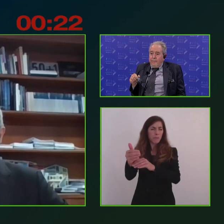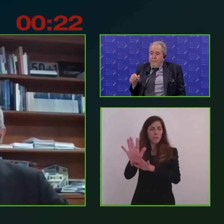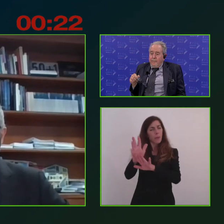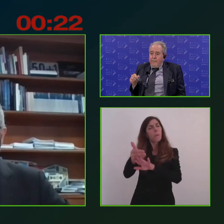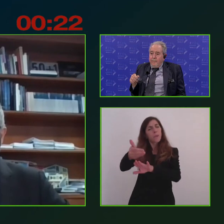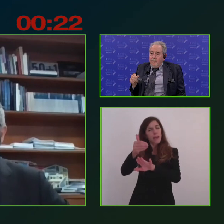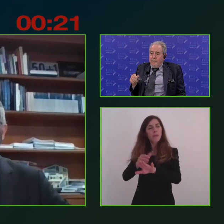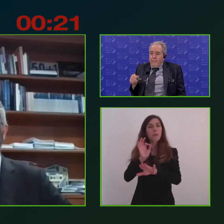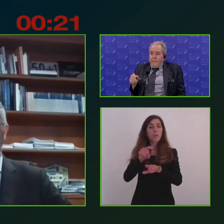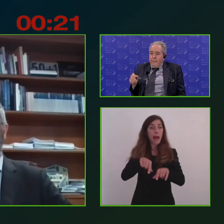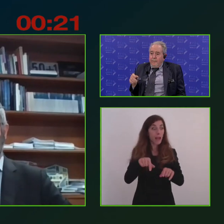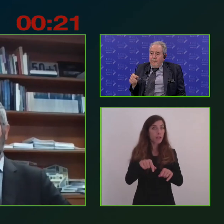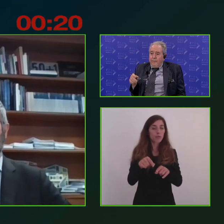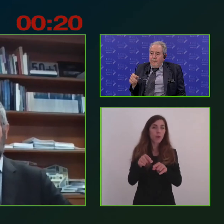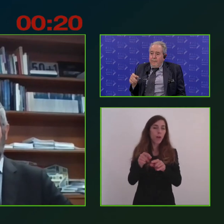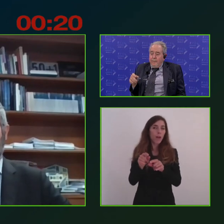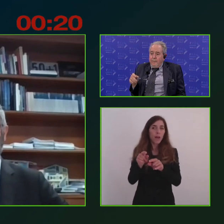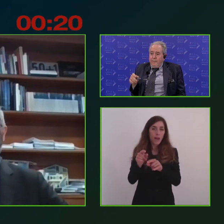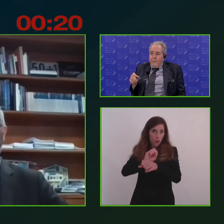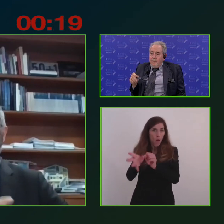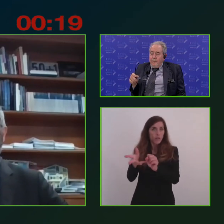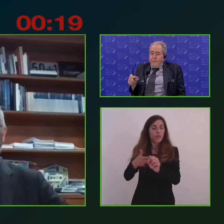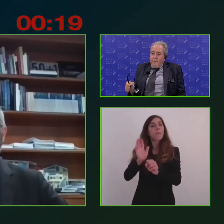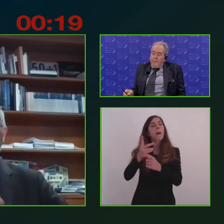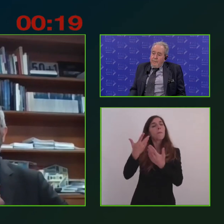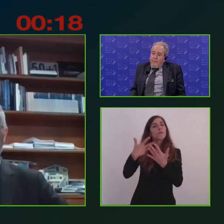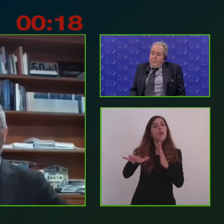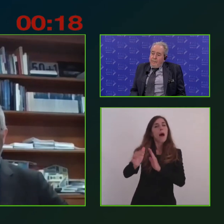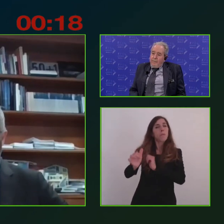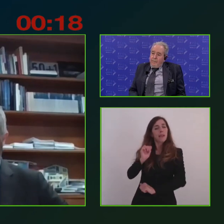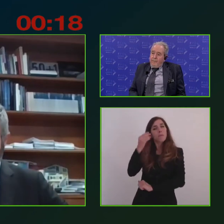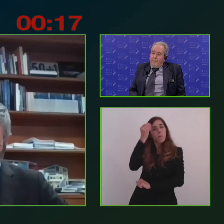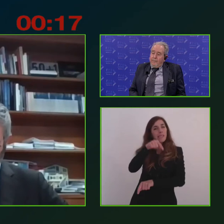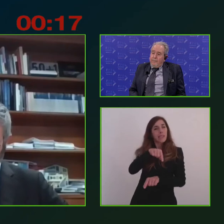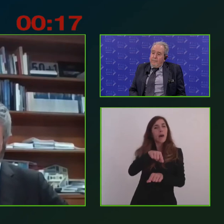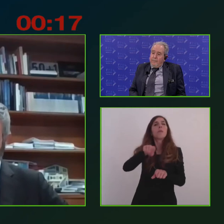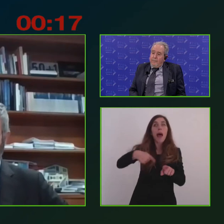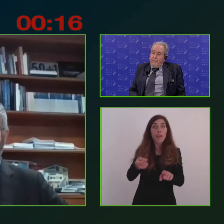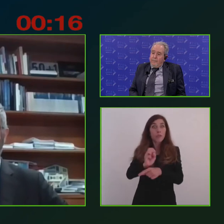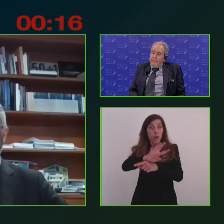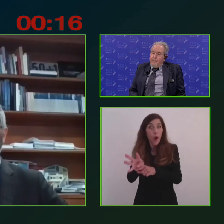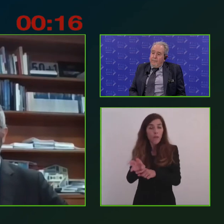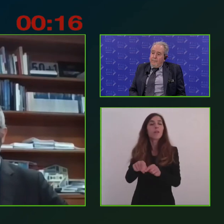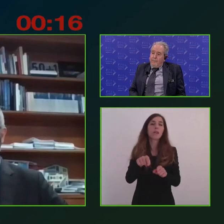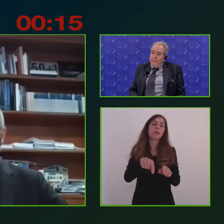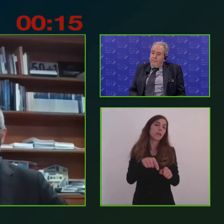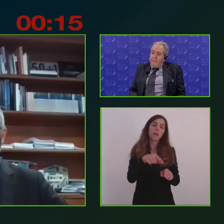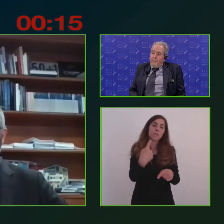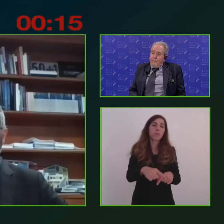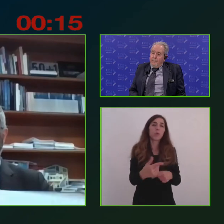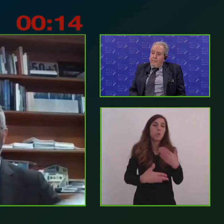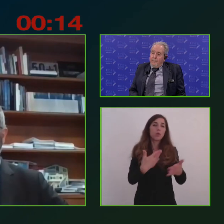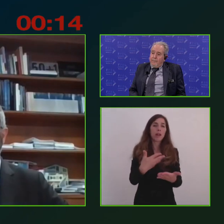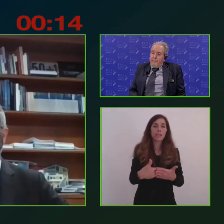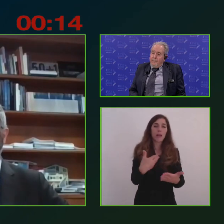più che mai attuale. Anche questa azione deve essere ispirata a questo stesso principio. Qual è questo